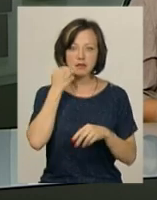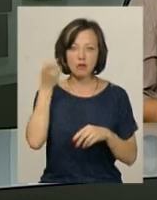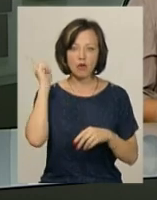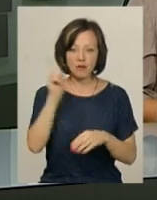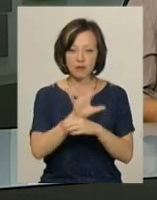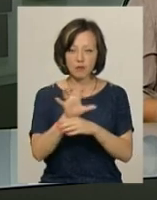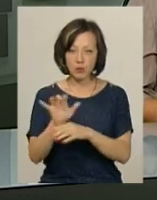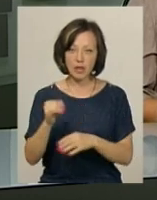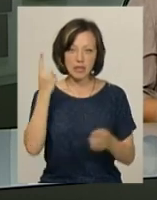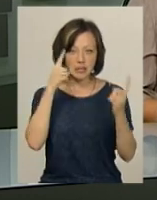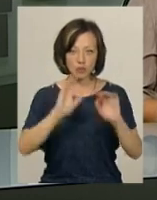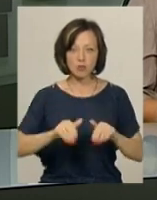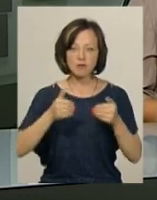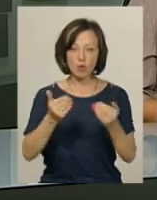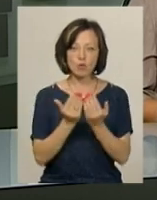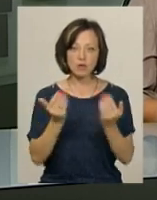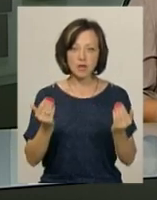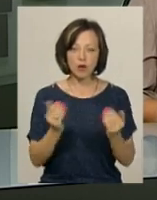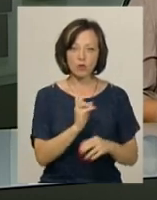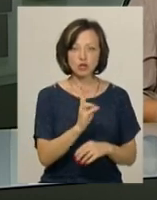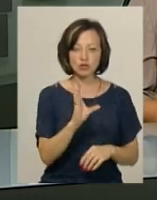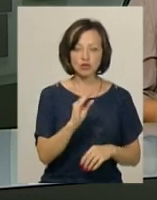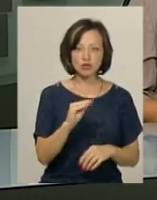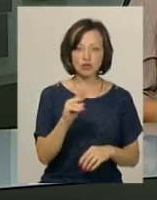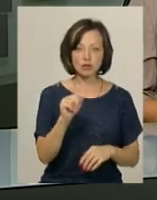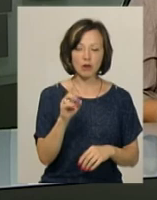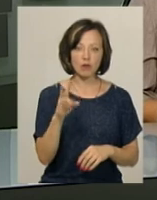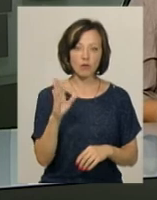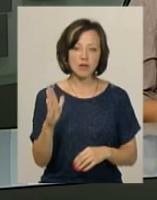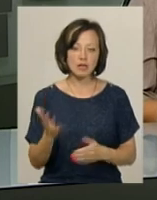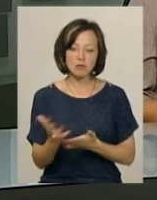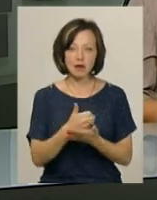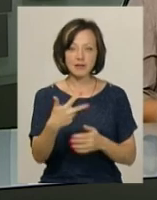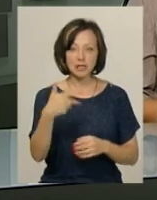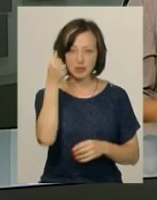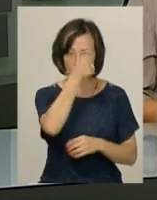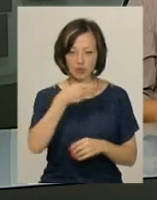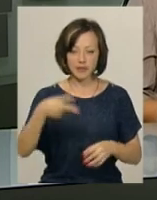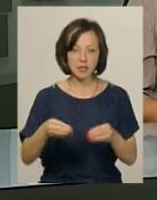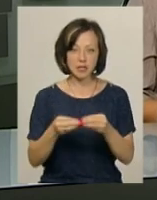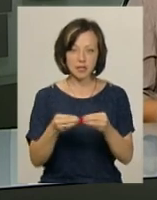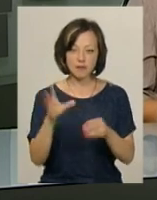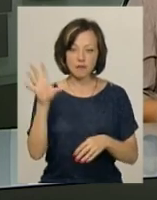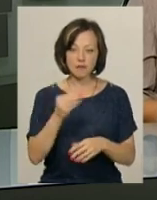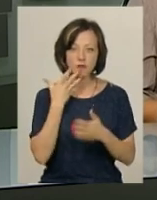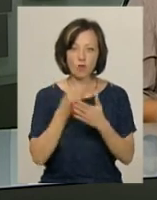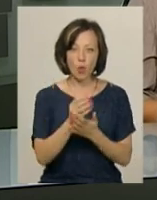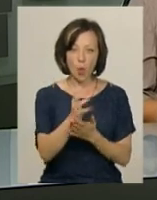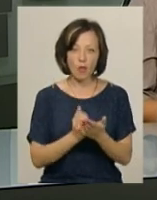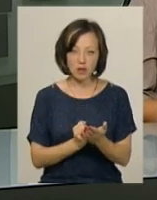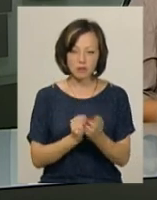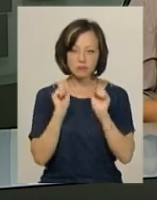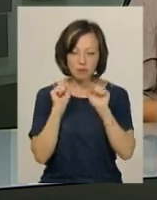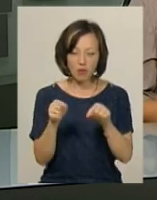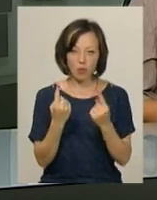світлини. Ініціатор створення музею Костянтин Жданов збирав ці експонати майже 30 років. У 2010-му всю свою колекцію він